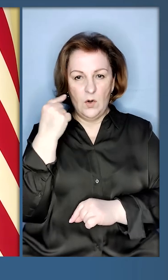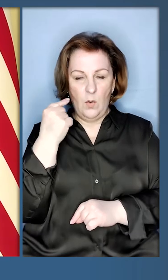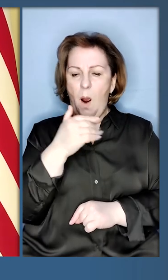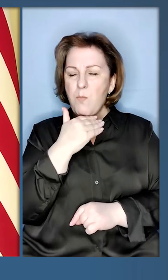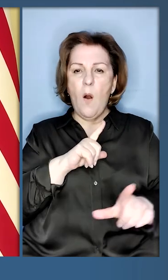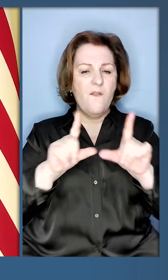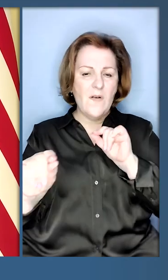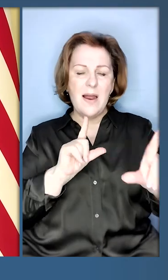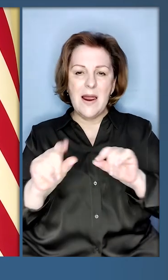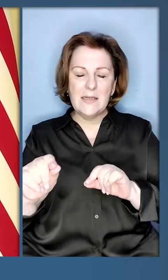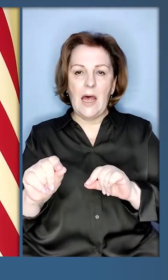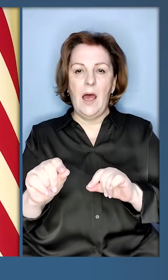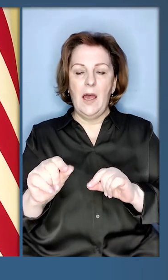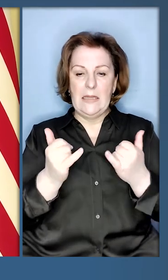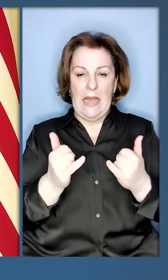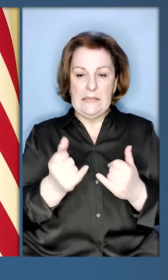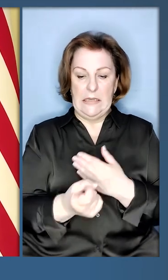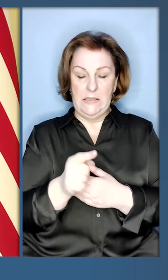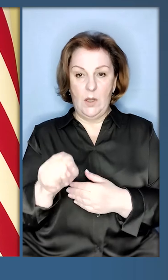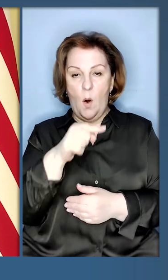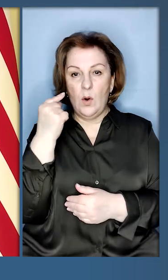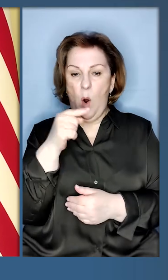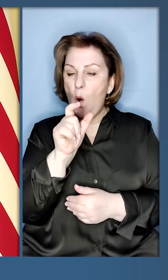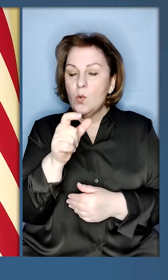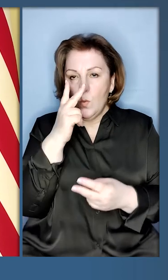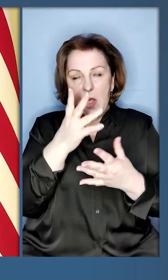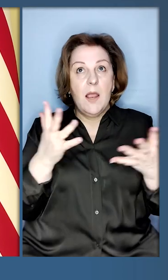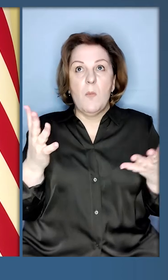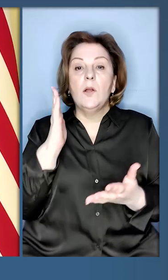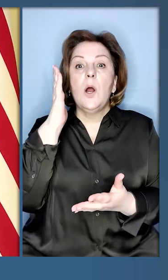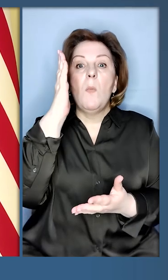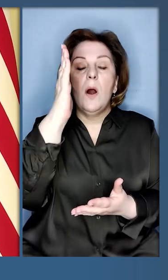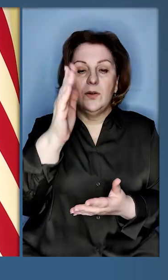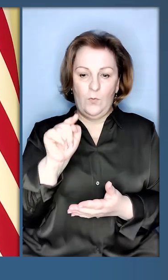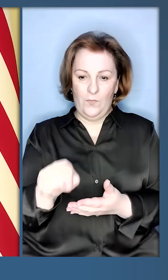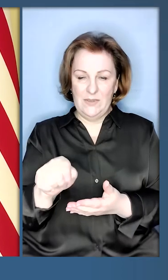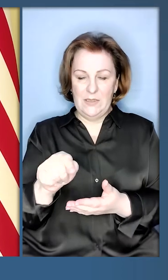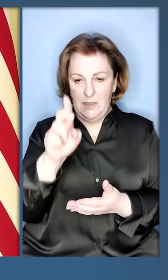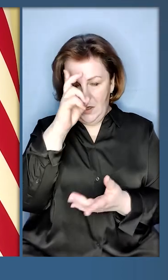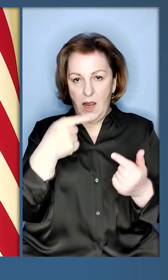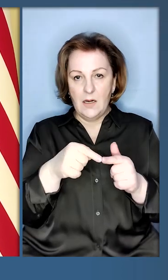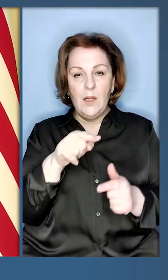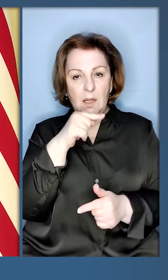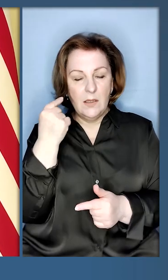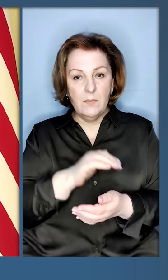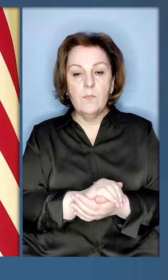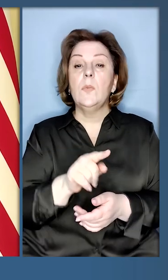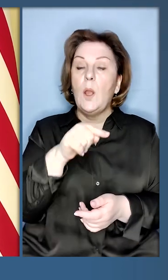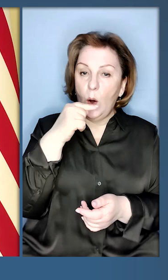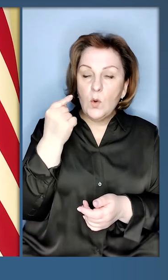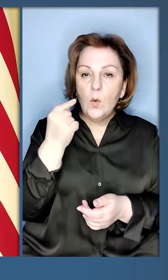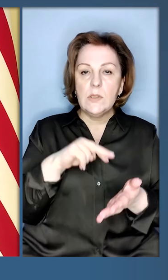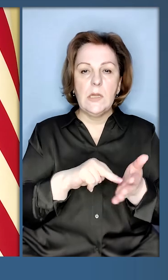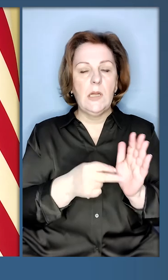виїжджає зараз з Росії, тому що вони не бачать майбутнього у цій країні. Російська